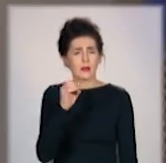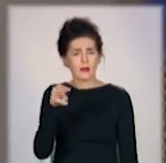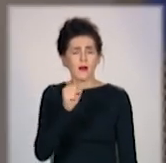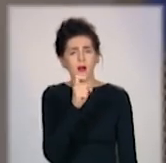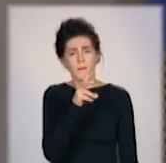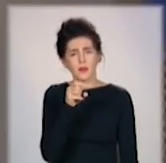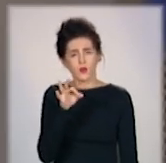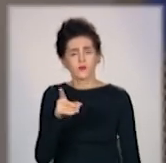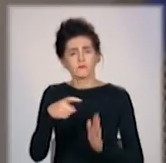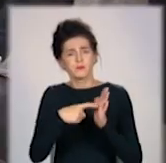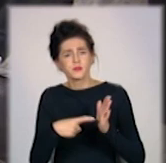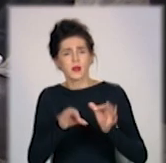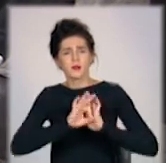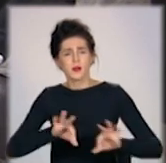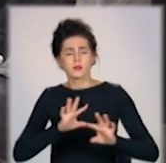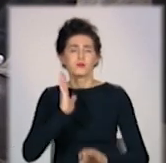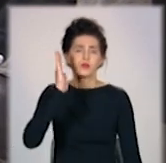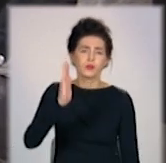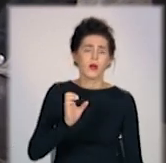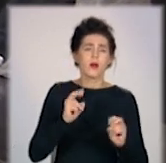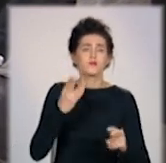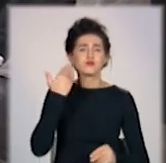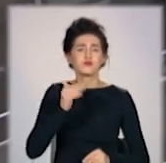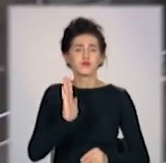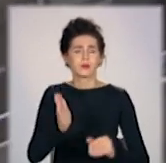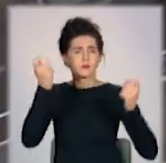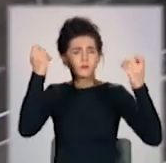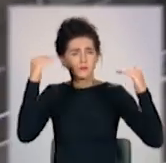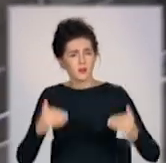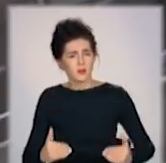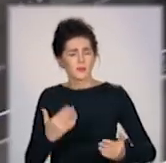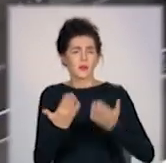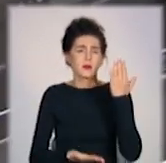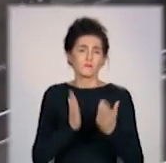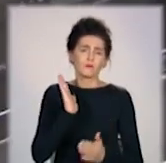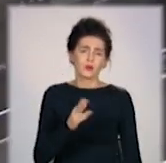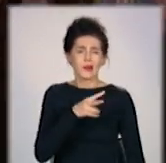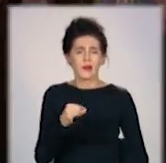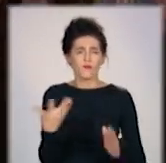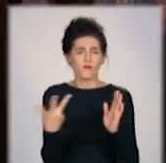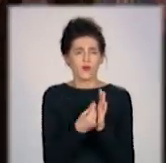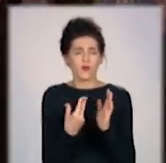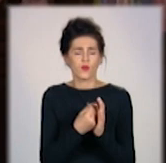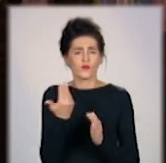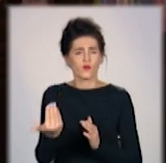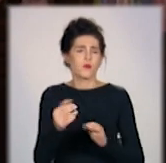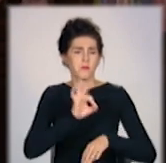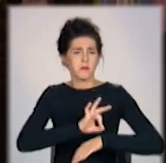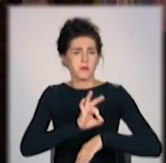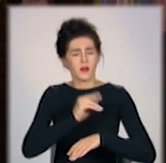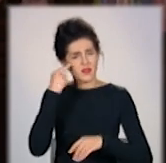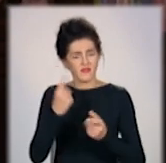поділився прогнозами на майбутнє, коли чекати спаду епідемії або появи вакцини проти коронавірусу в Україні. До